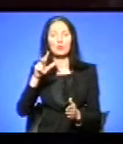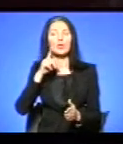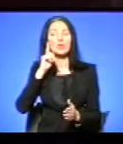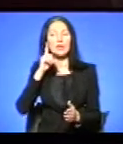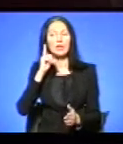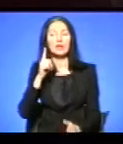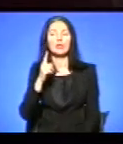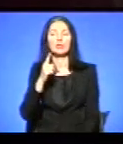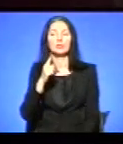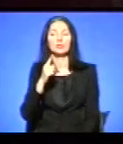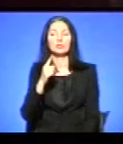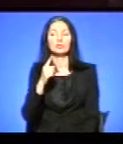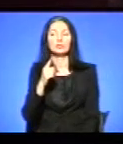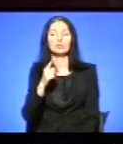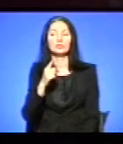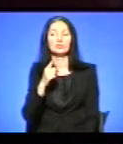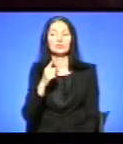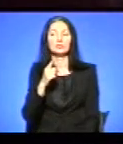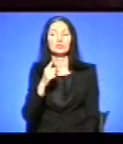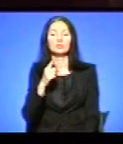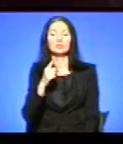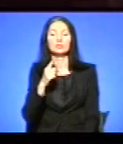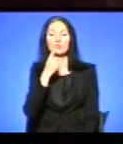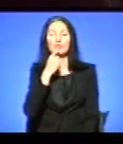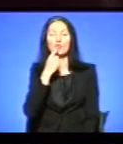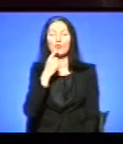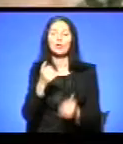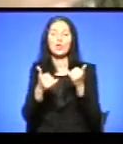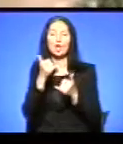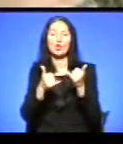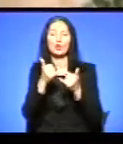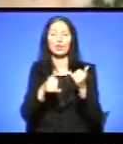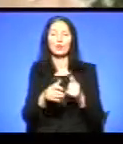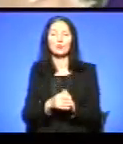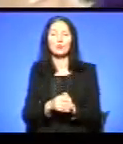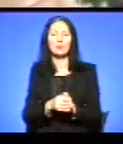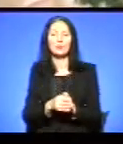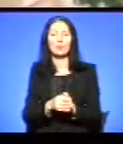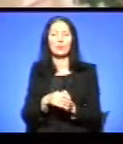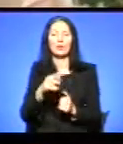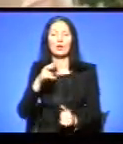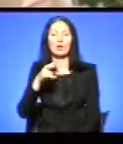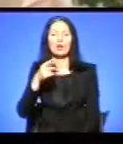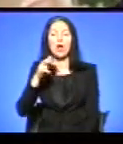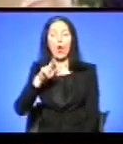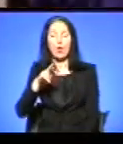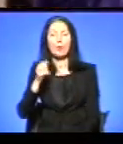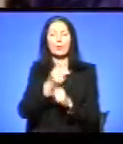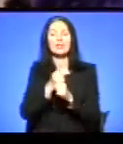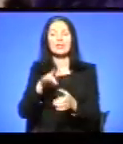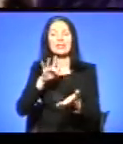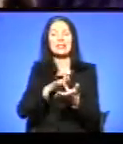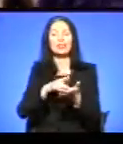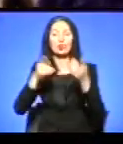Зелене, червоне і жовте. Лілія Гук, працівниця центру творчості дітей та юнацтва,